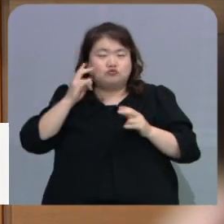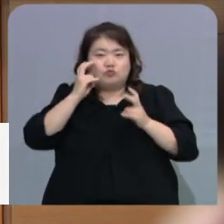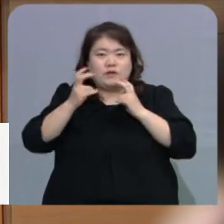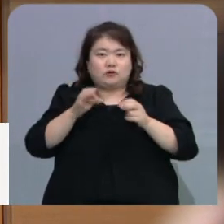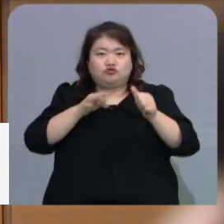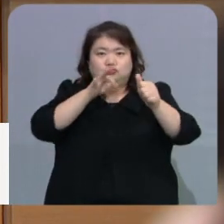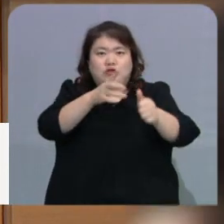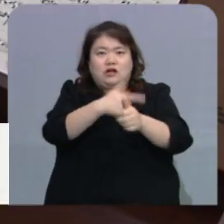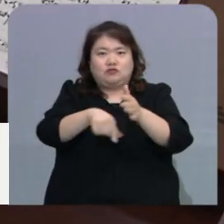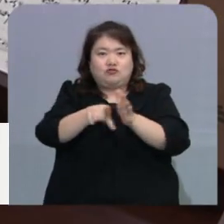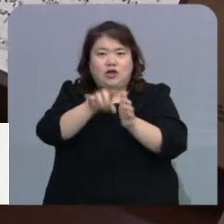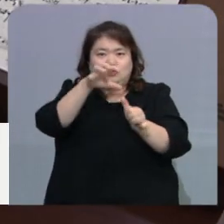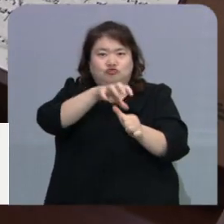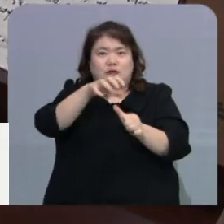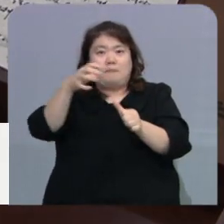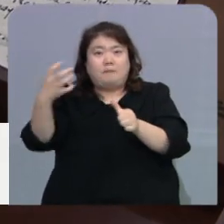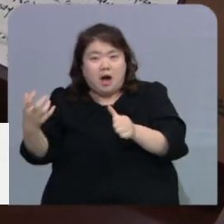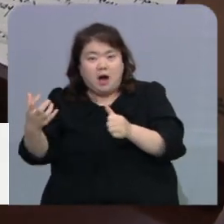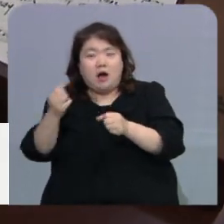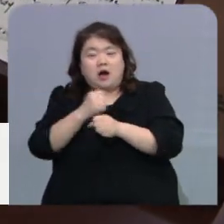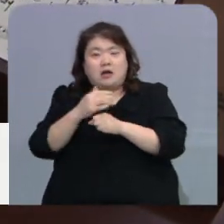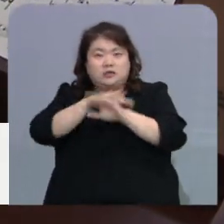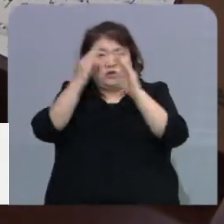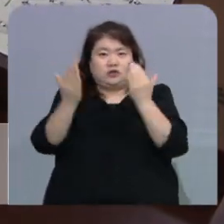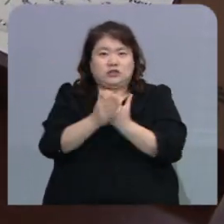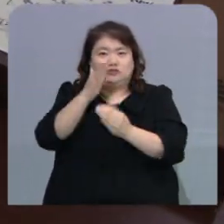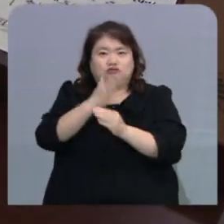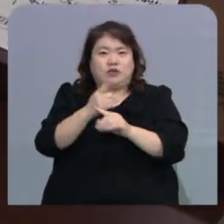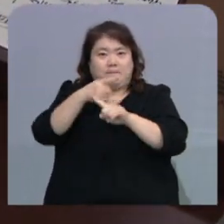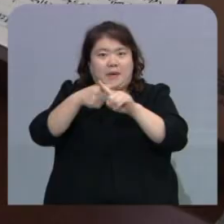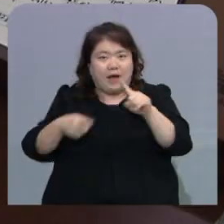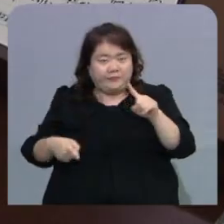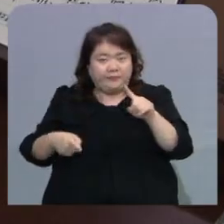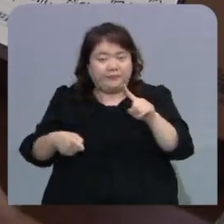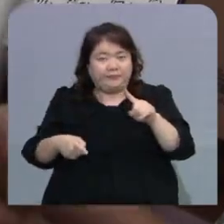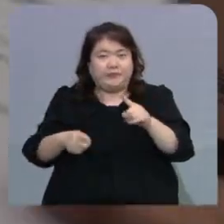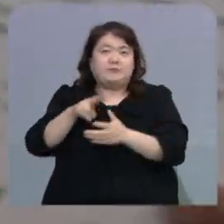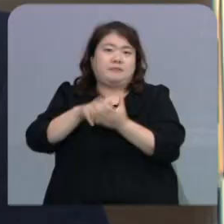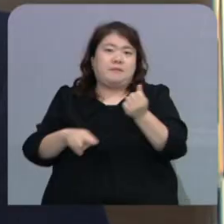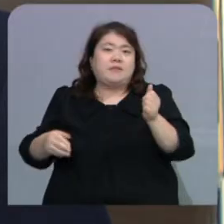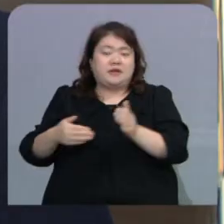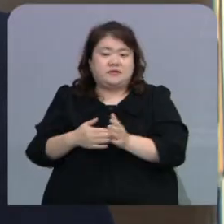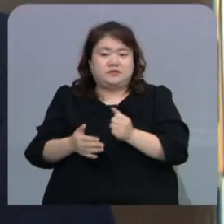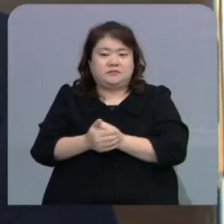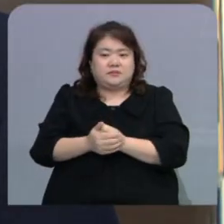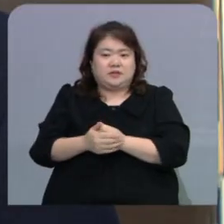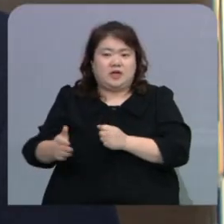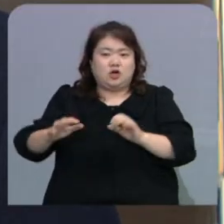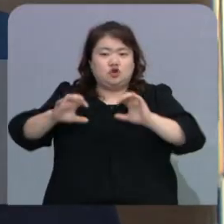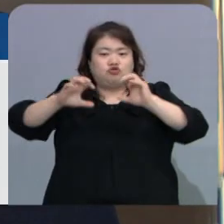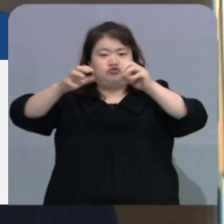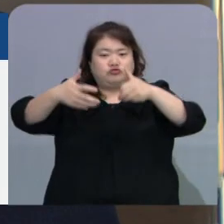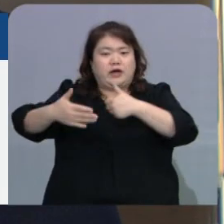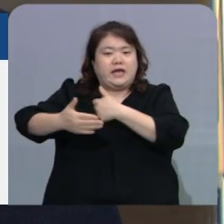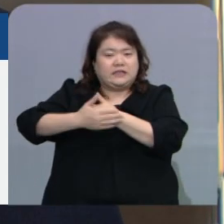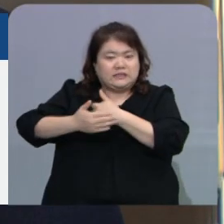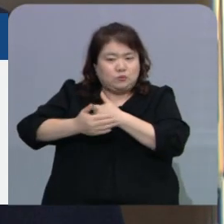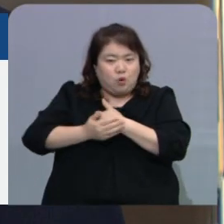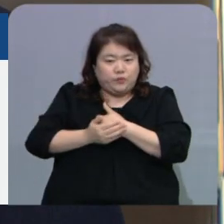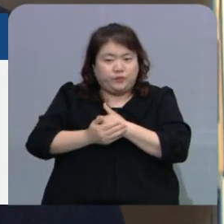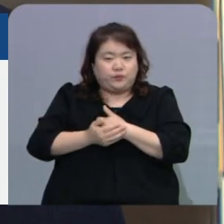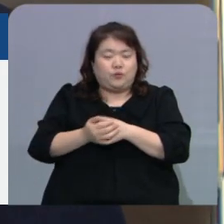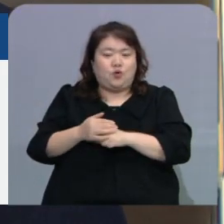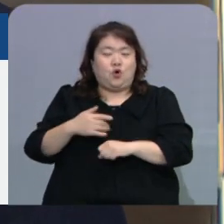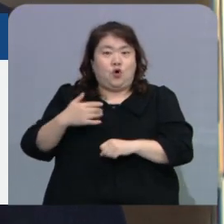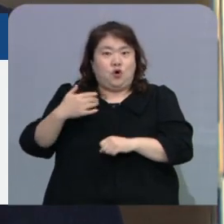있도록 규제를 풀자 전체 부지의 절반가량이 분양됐습니다. 폭넓은 국가의 지원과 또